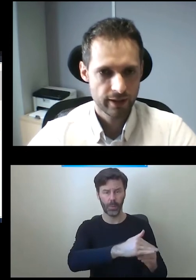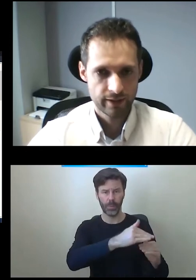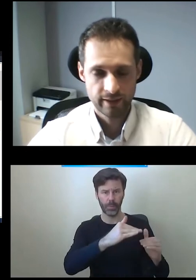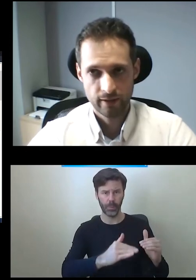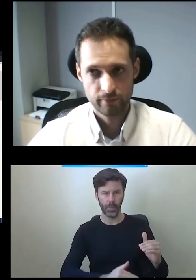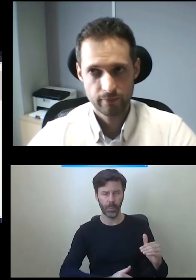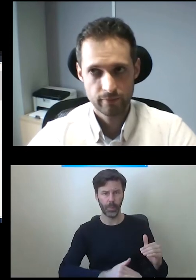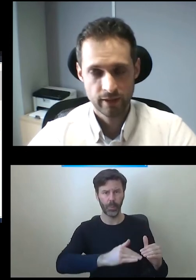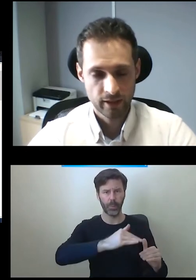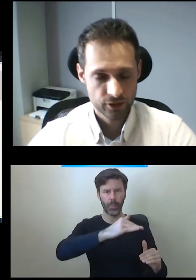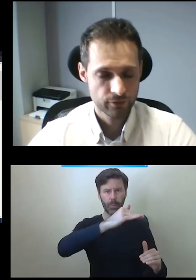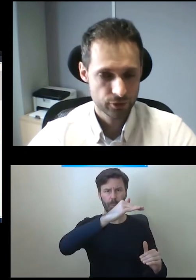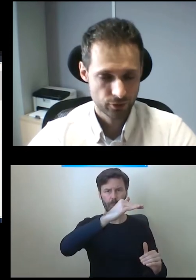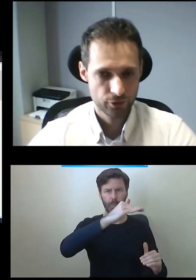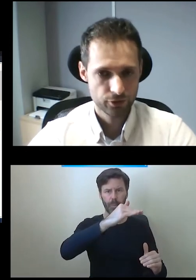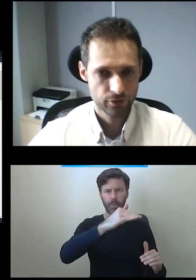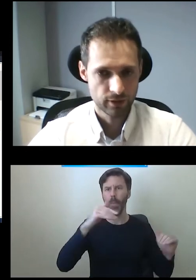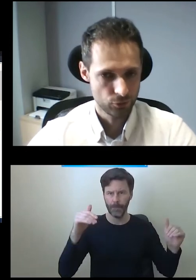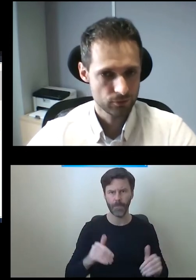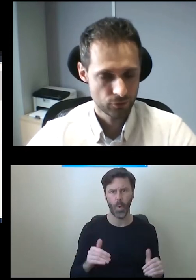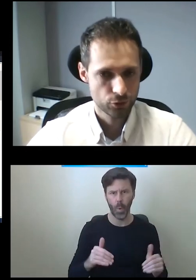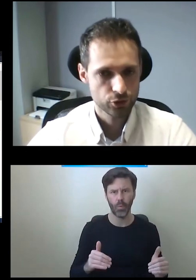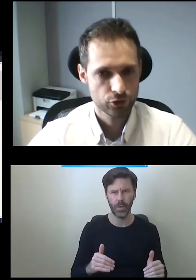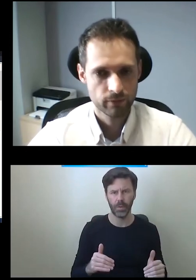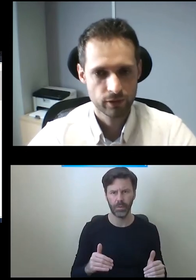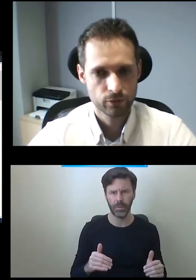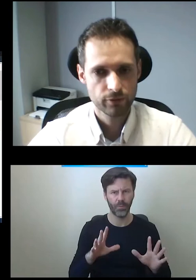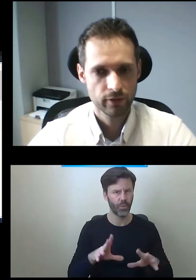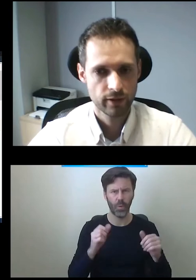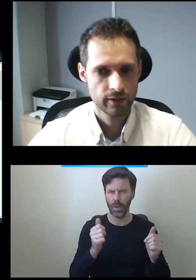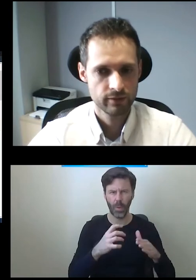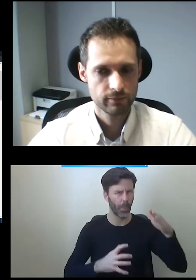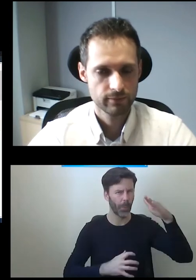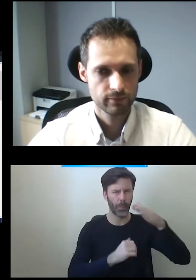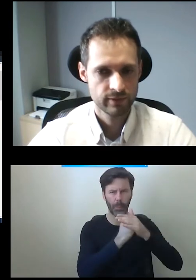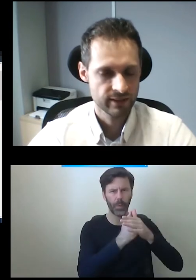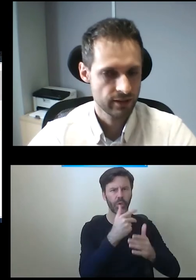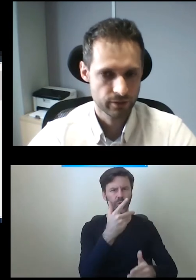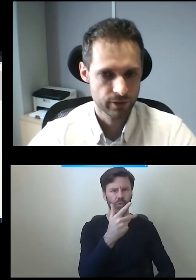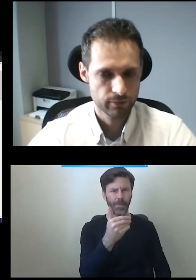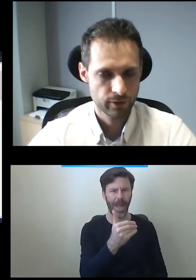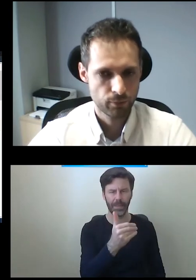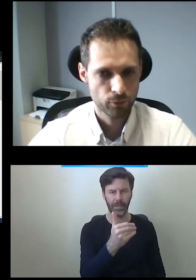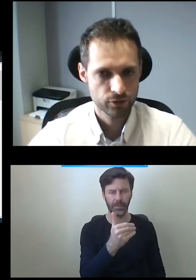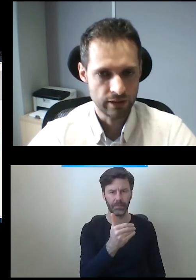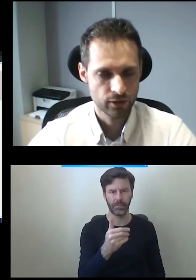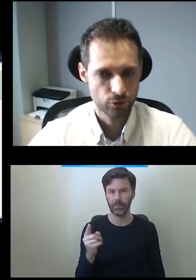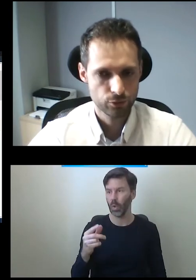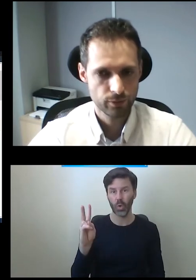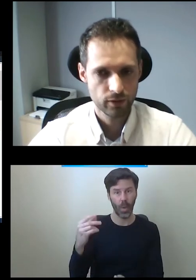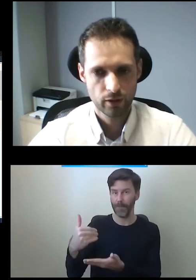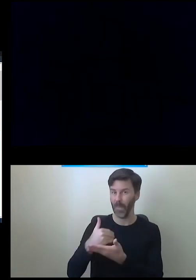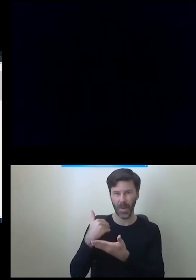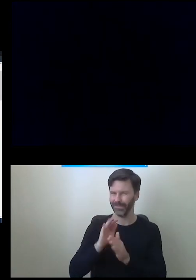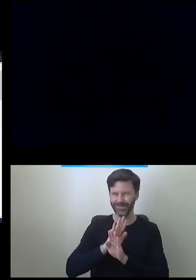na każdą wysokość, tam do wysokości 3 metrów, niezależnie, bez pomocy innych